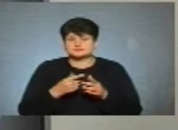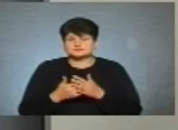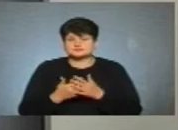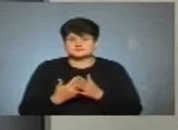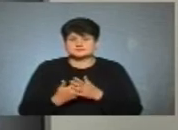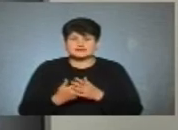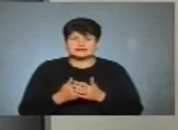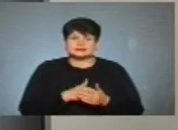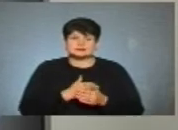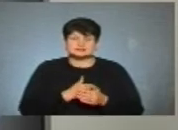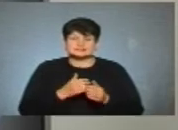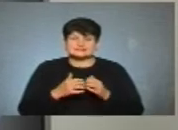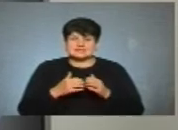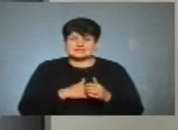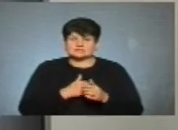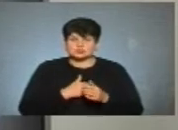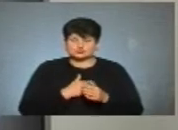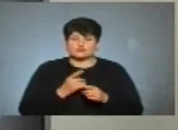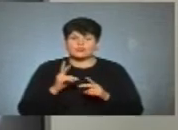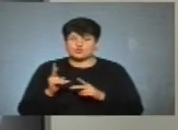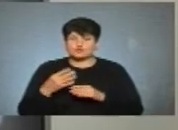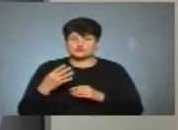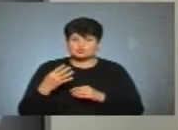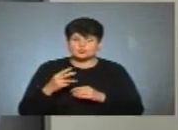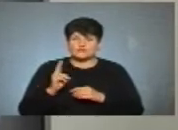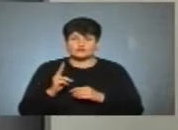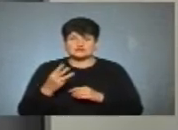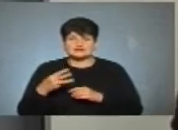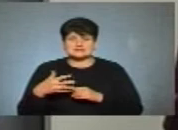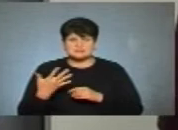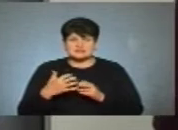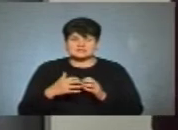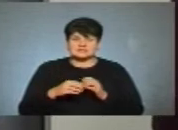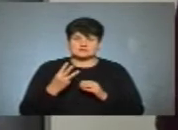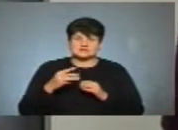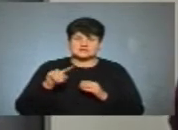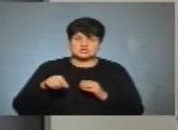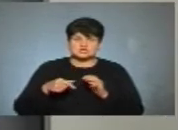температура по лікарні. у когось там 40, у когось 35, середньому 36,6.